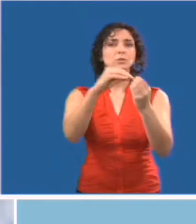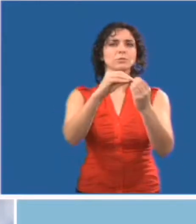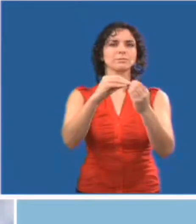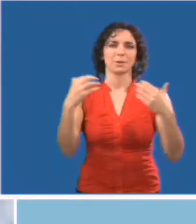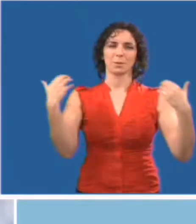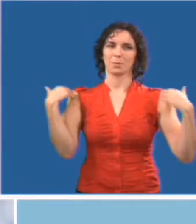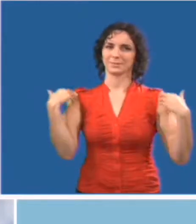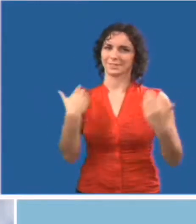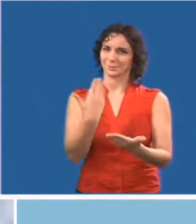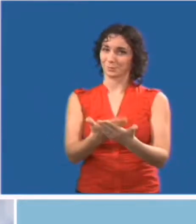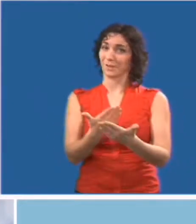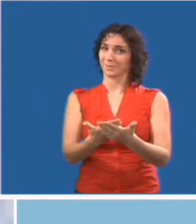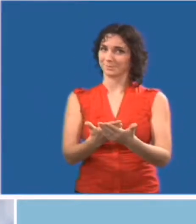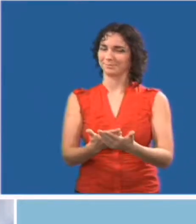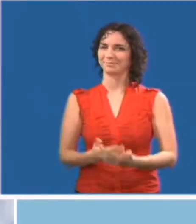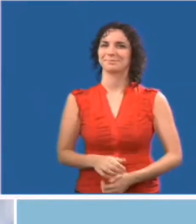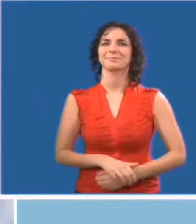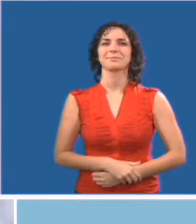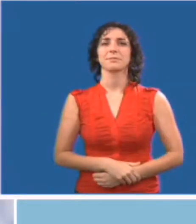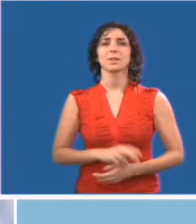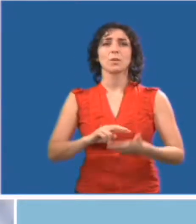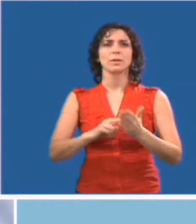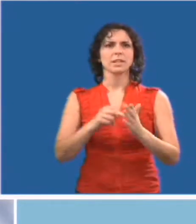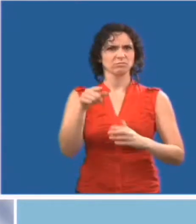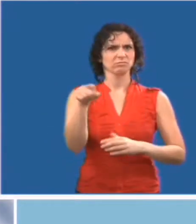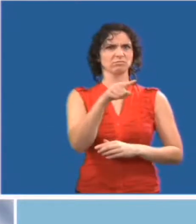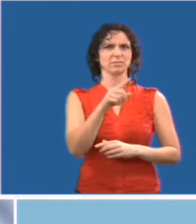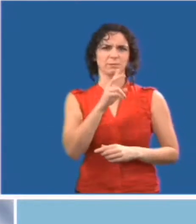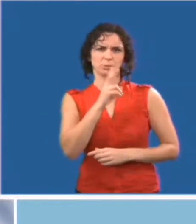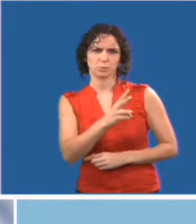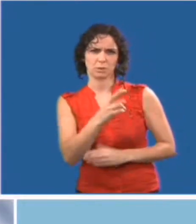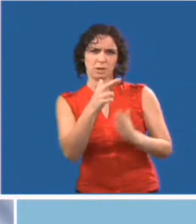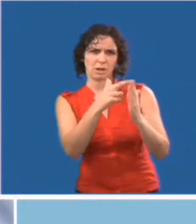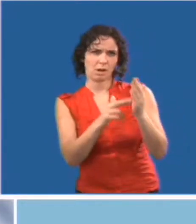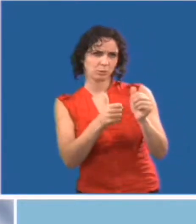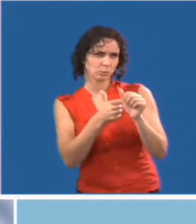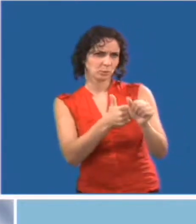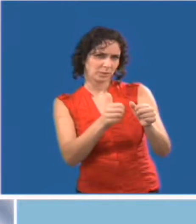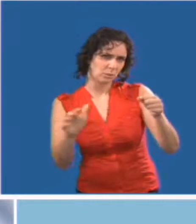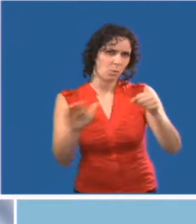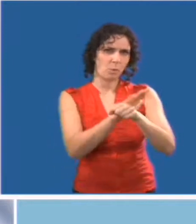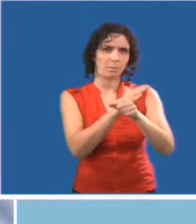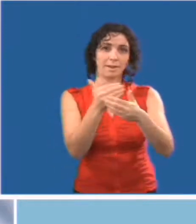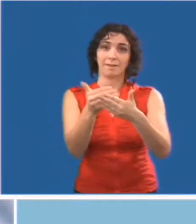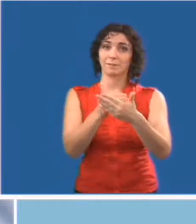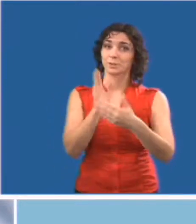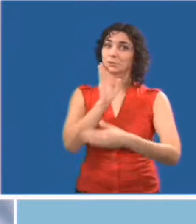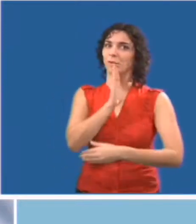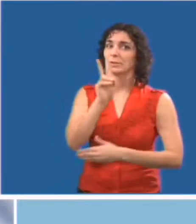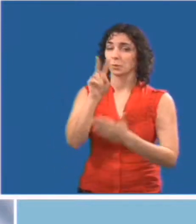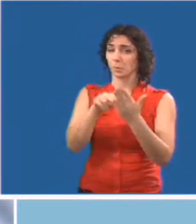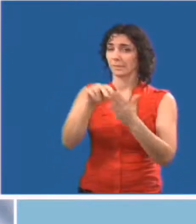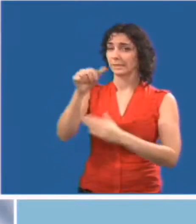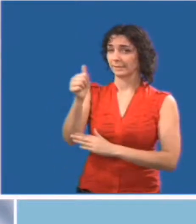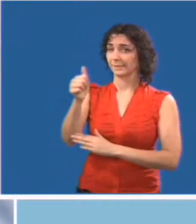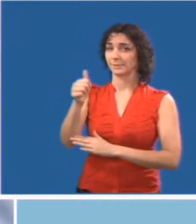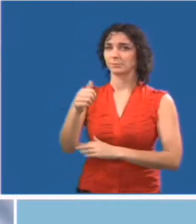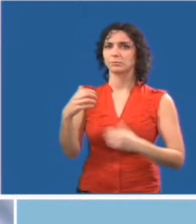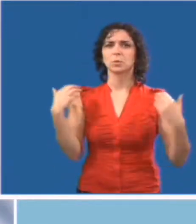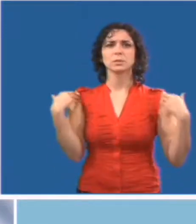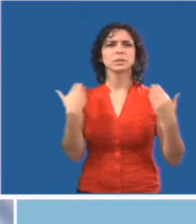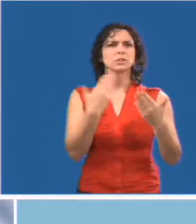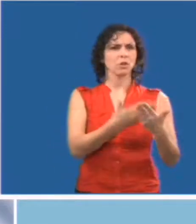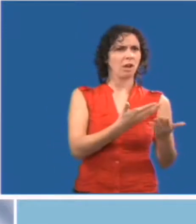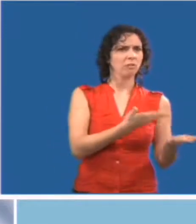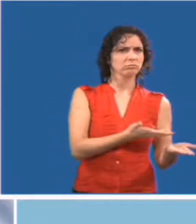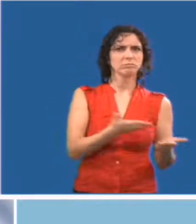le sujet de la présente séance de formation. Les conseils scolaires sont parmi les premiers organismes à